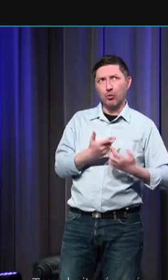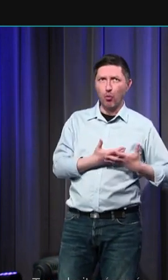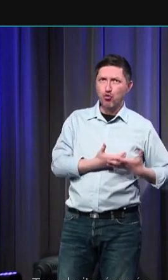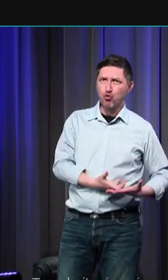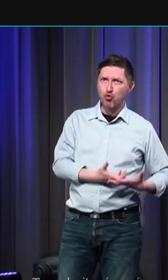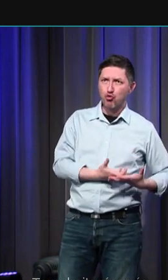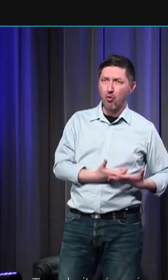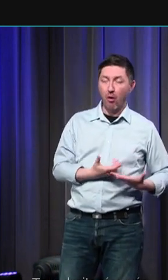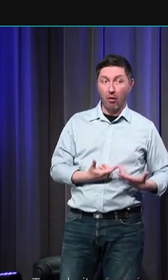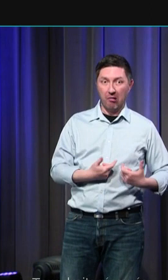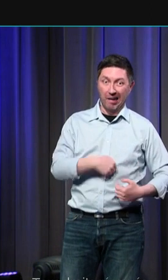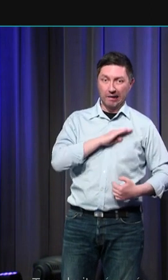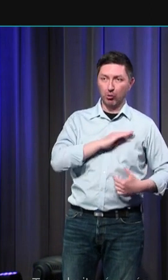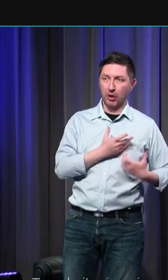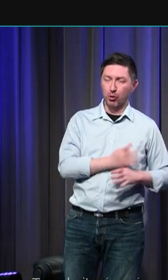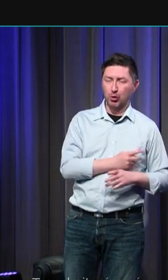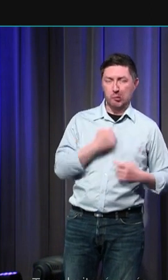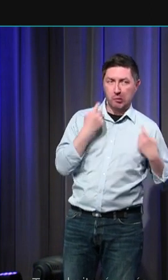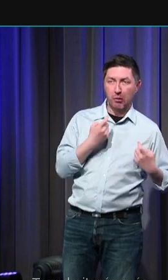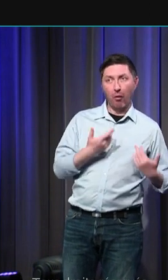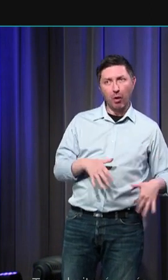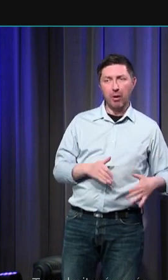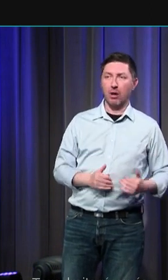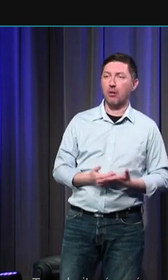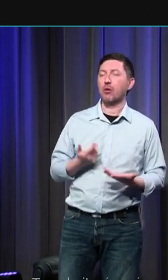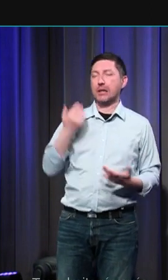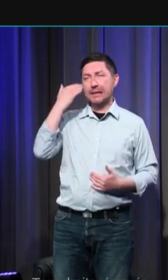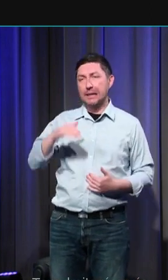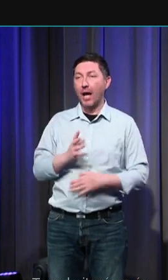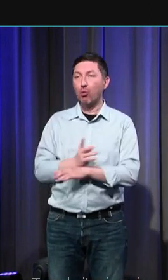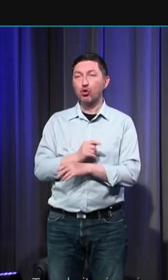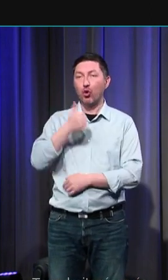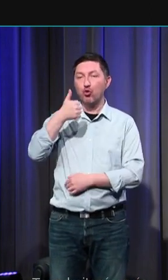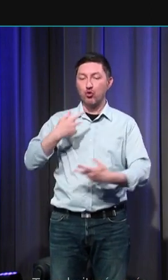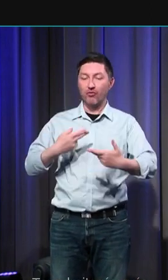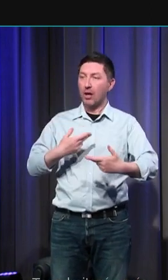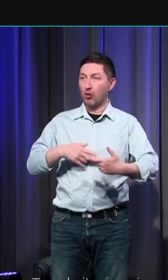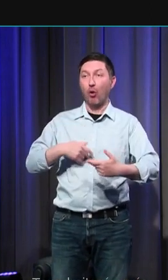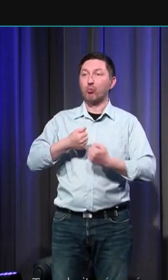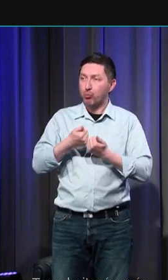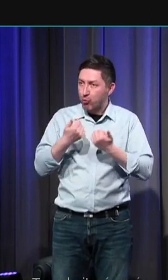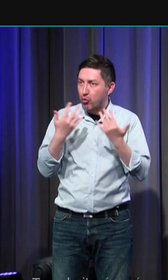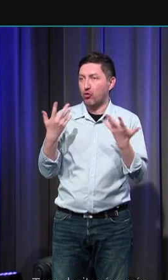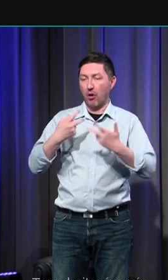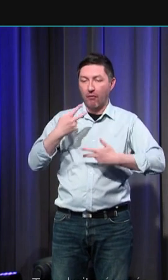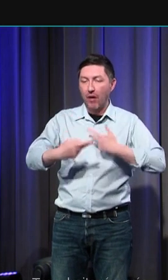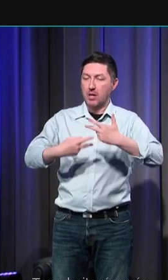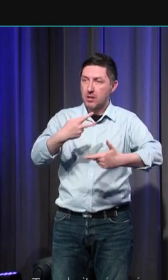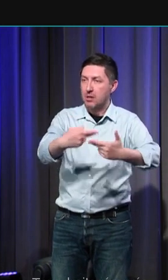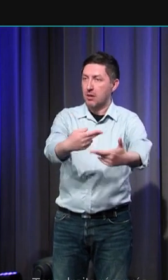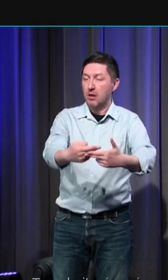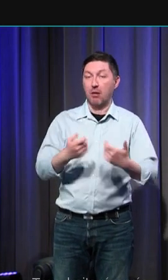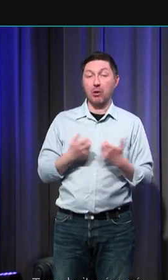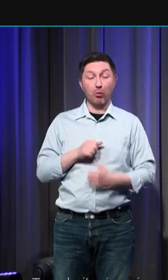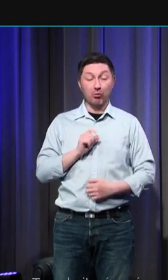pose problème, on conçoit, par exemple, qu'il y a plusieurs phases dans la survenue de l'émotion. Une première phase totalement